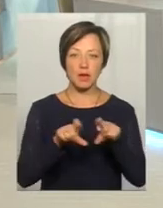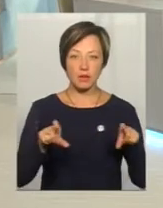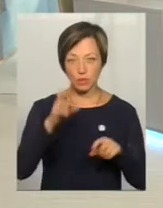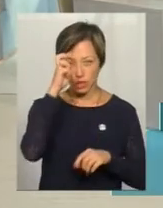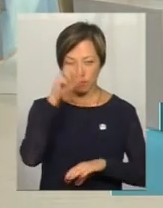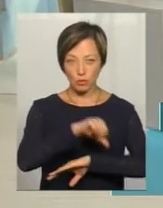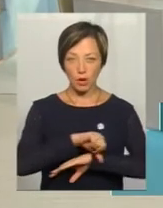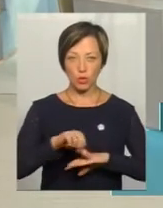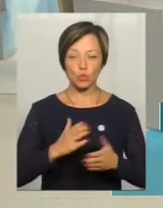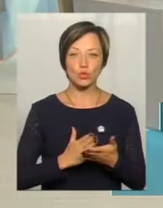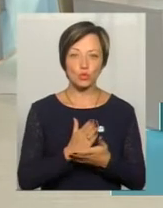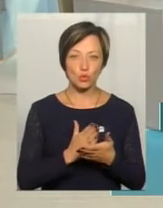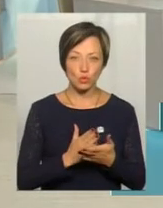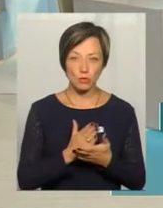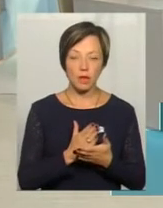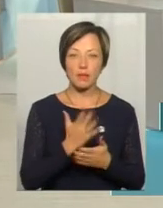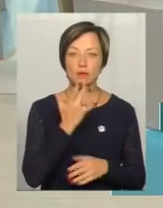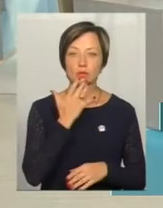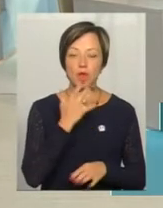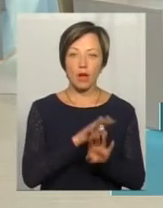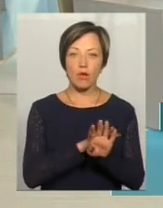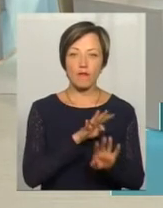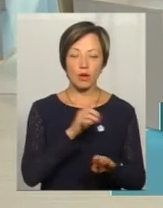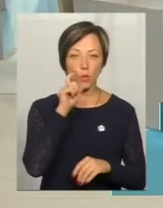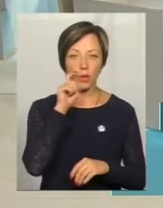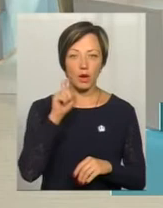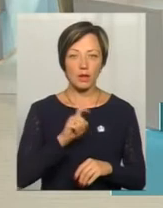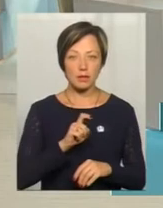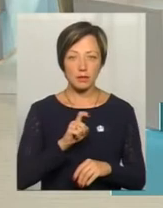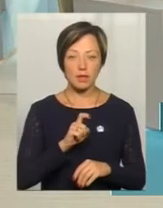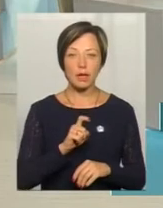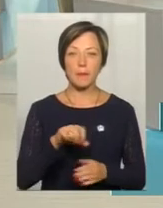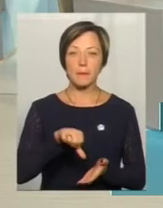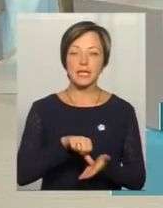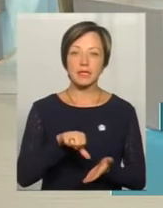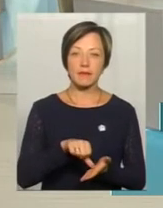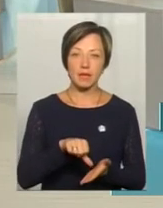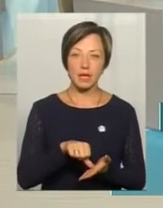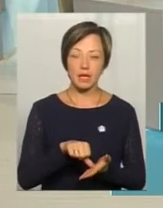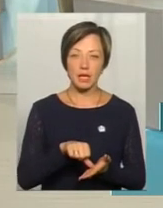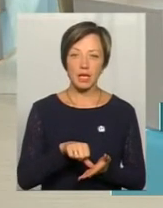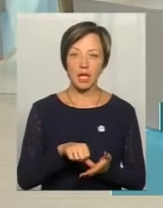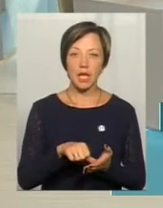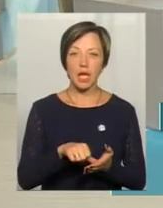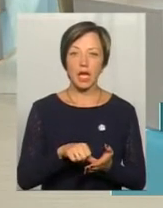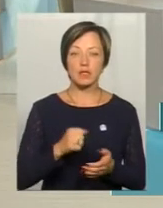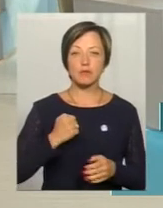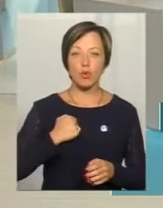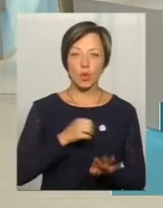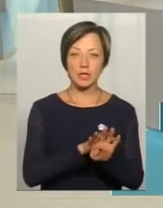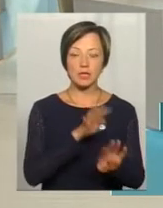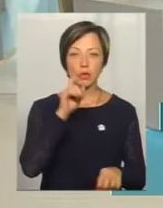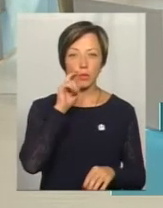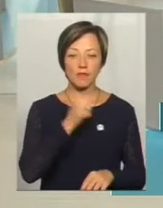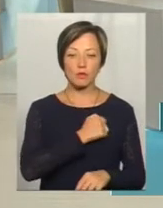Державної перекордонної служби, Національної гвардії України, представники Збройних сил України, військових